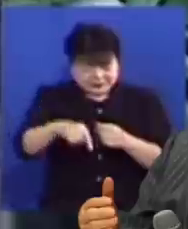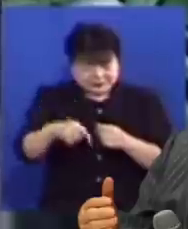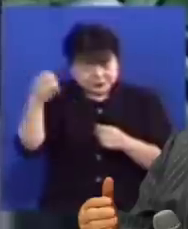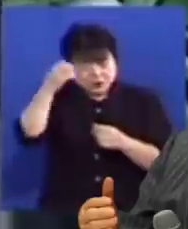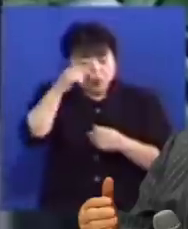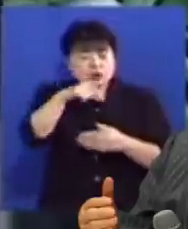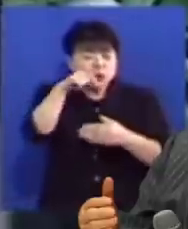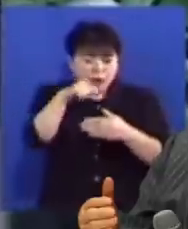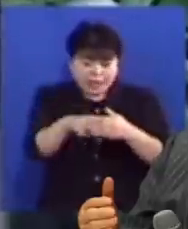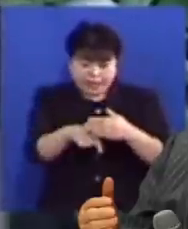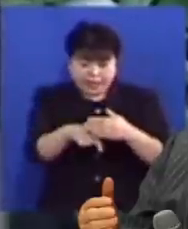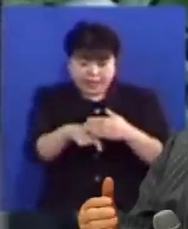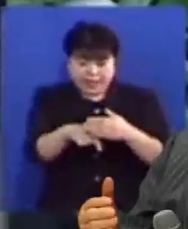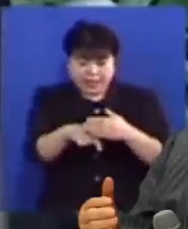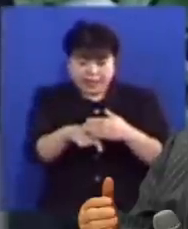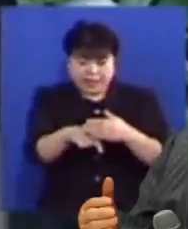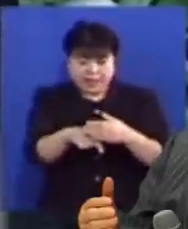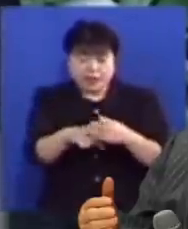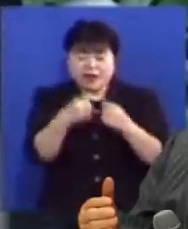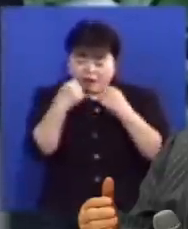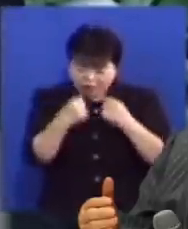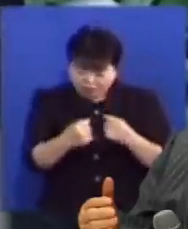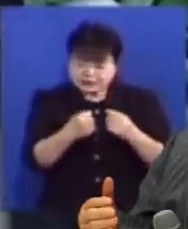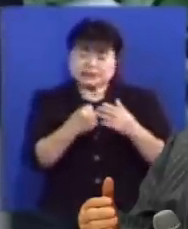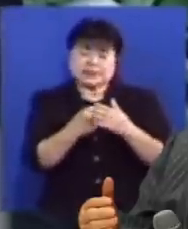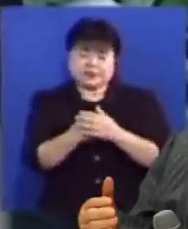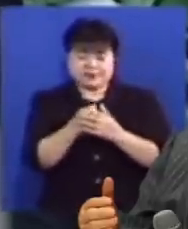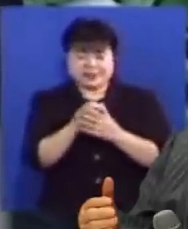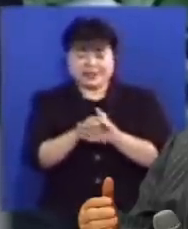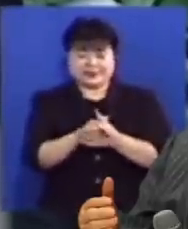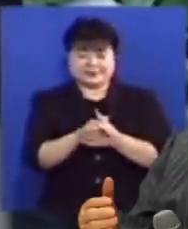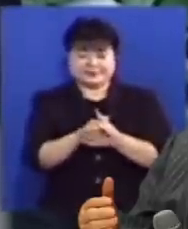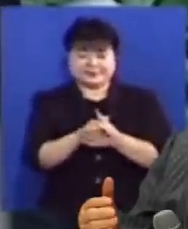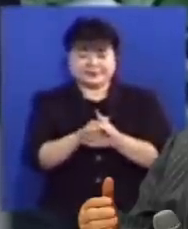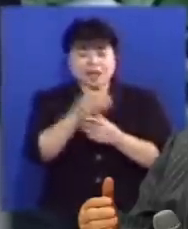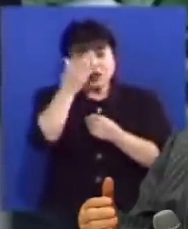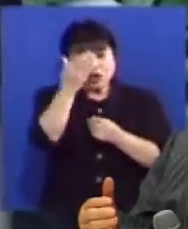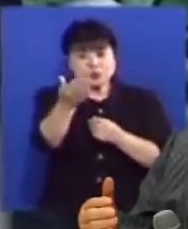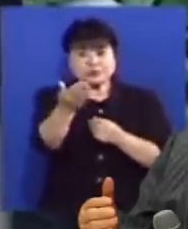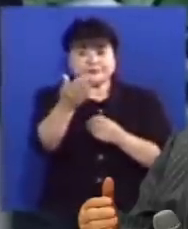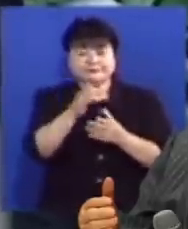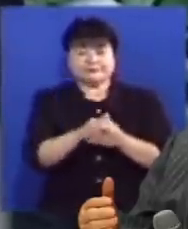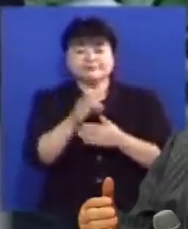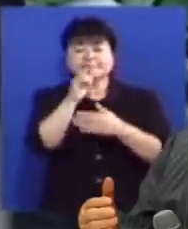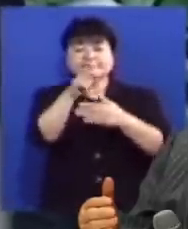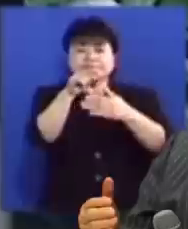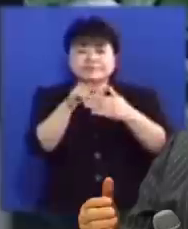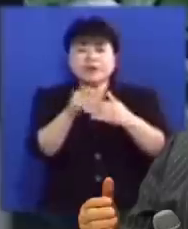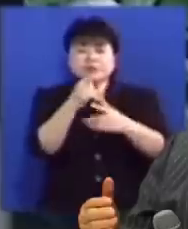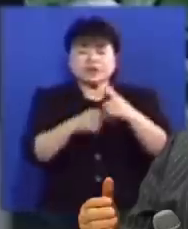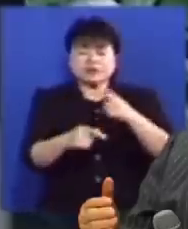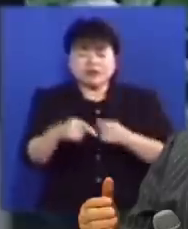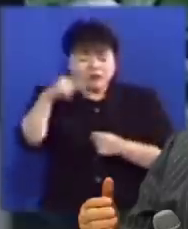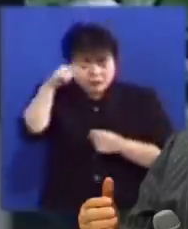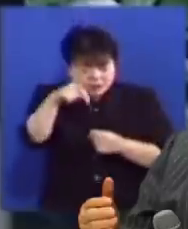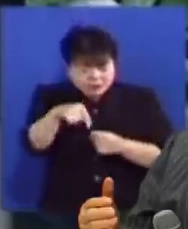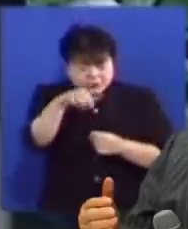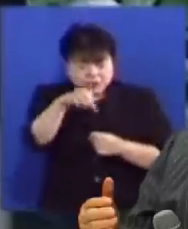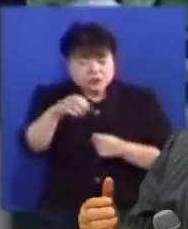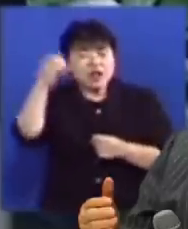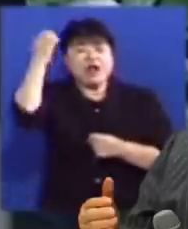속에 와서 그하시는 것입니다 여러분 마음보다 더 깊은 곳이